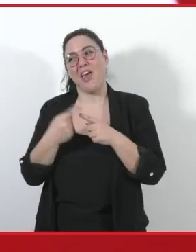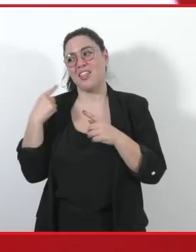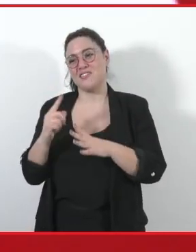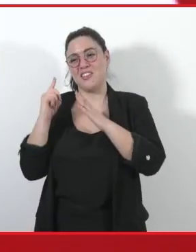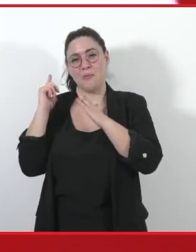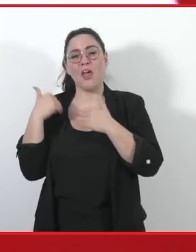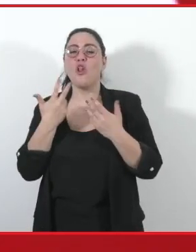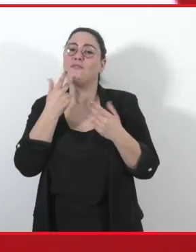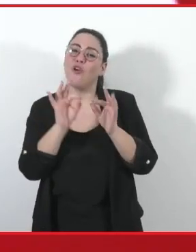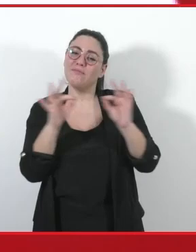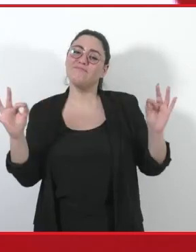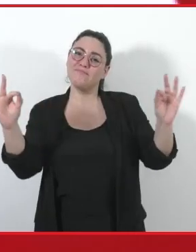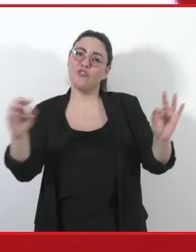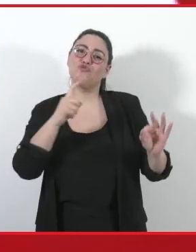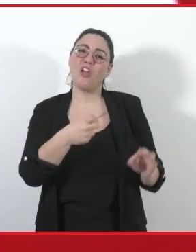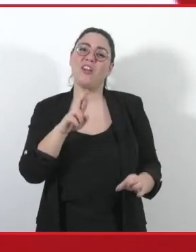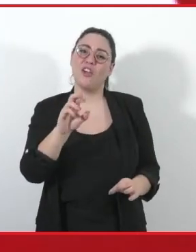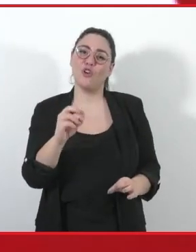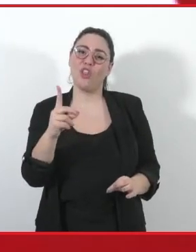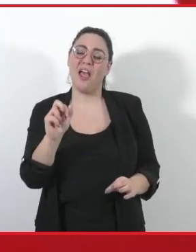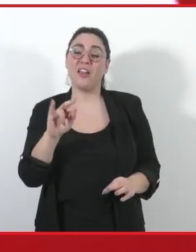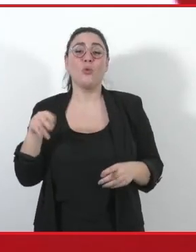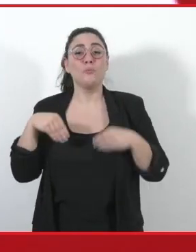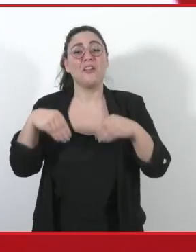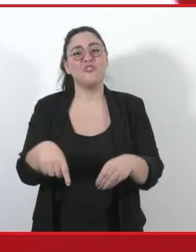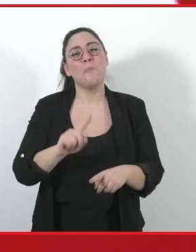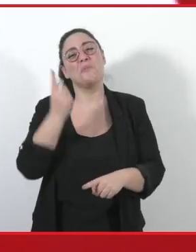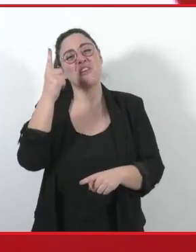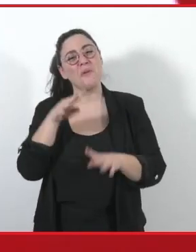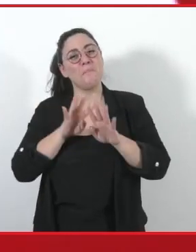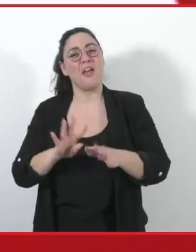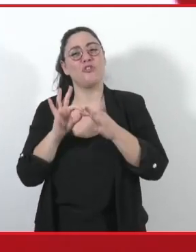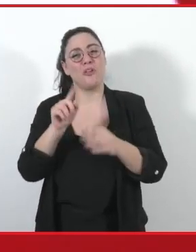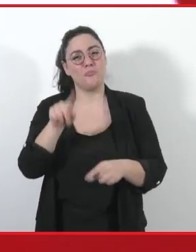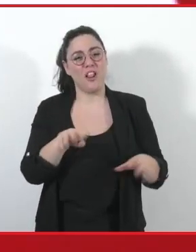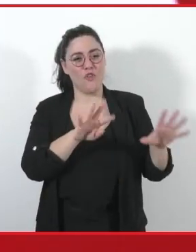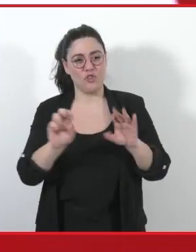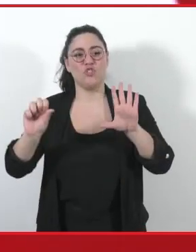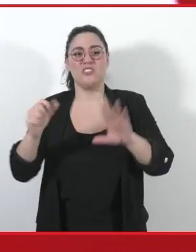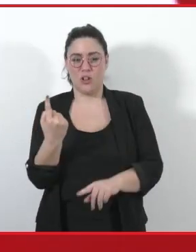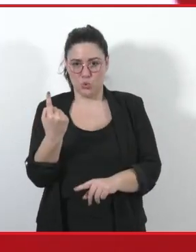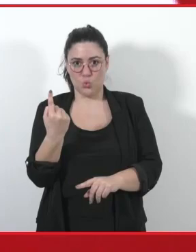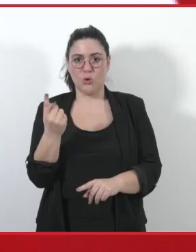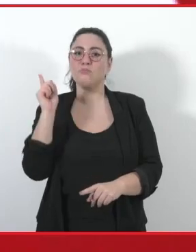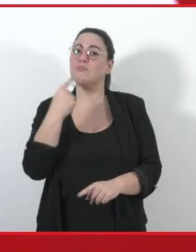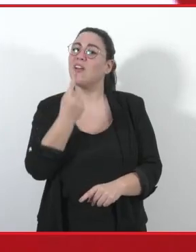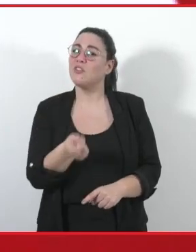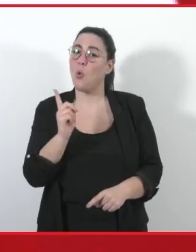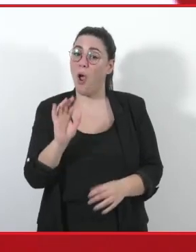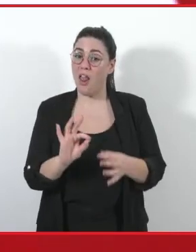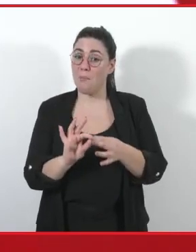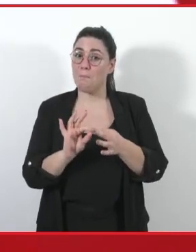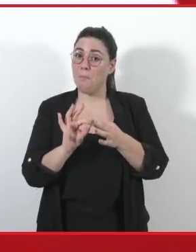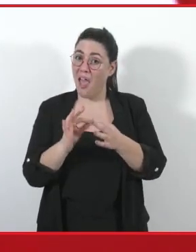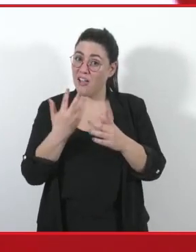Gianni Rodari, che partecipò alla prima Marcia della Pace nel 1961, dicendo appunto che la pace si costruisce dal basso e si